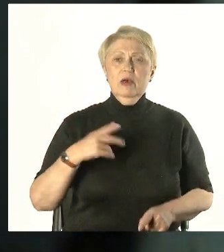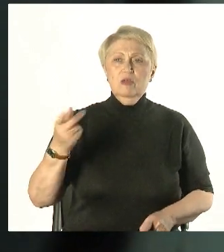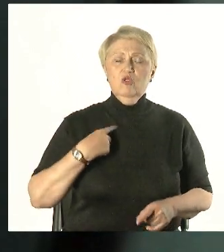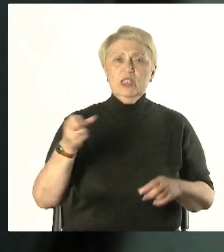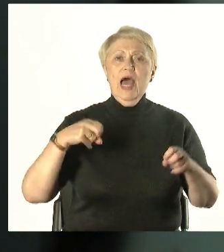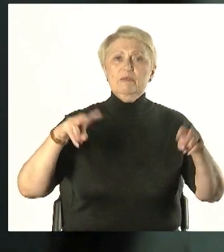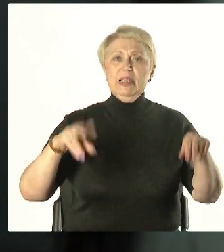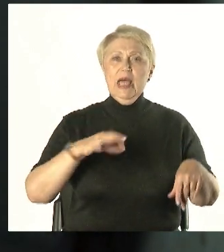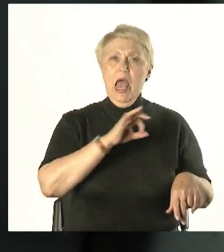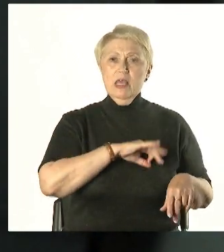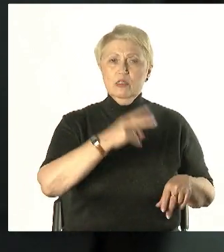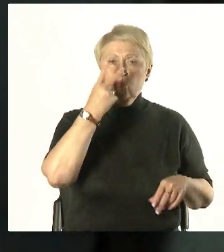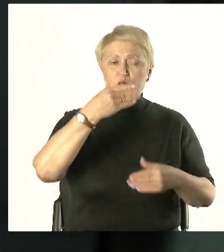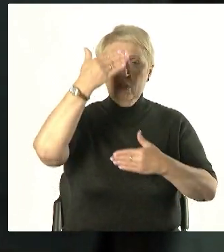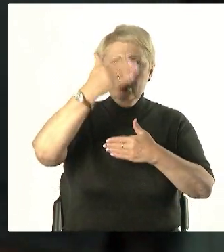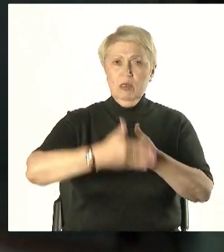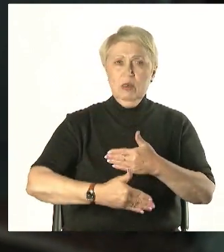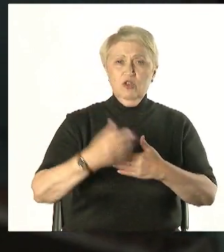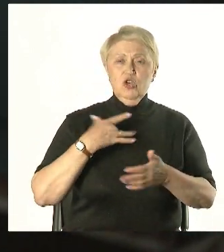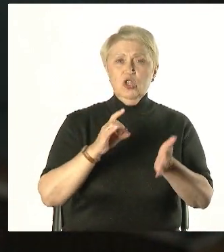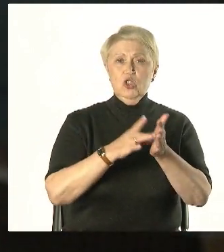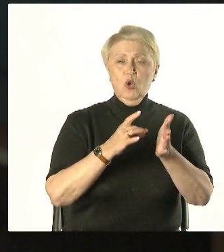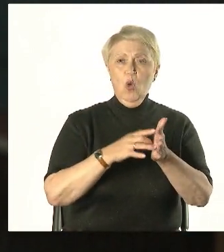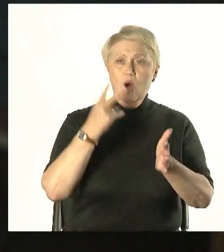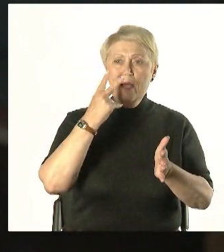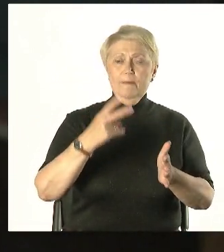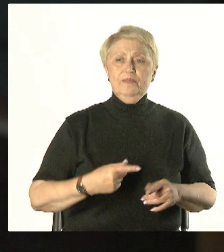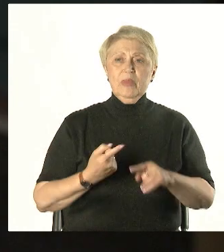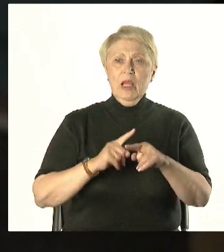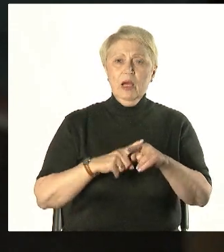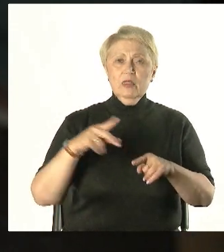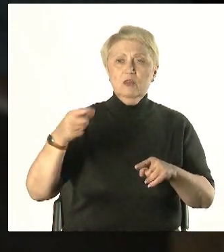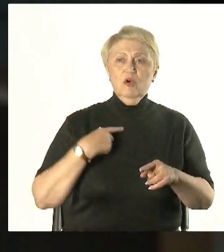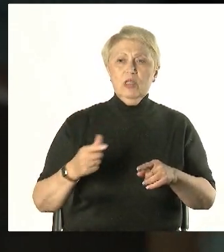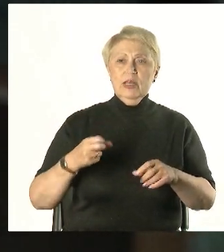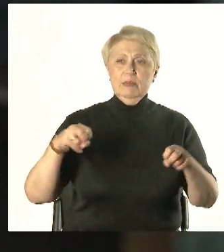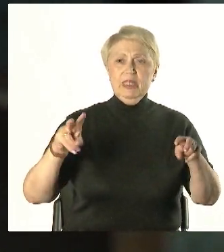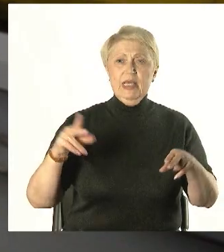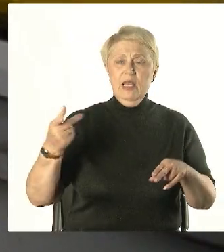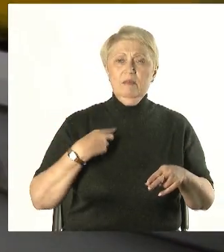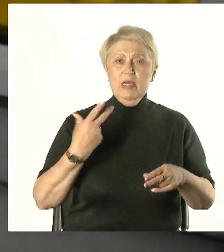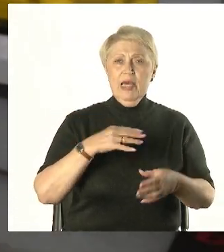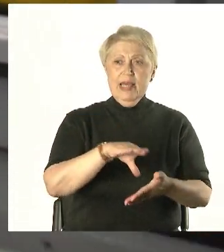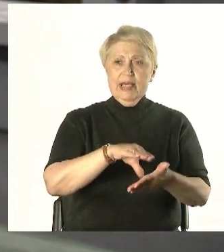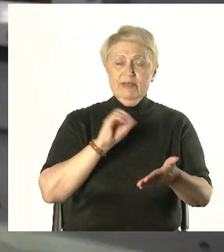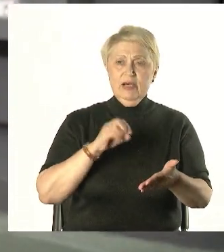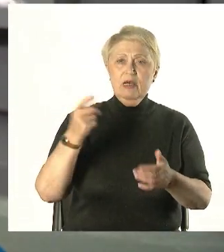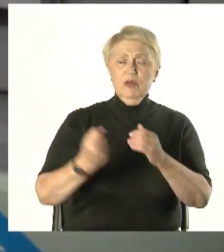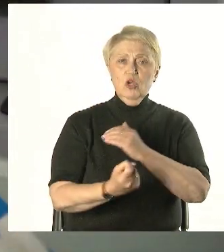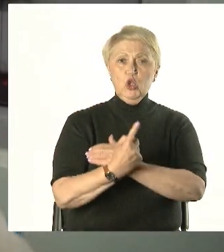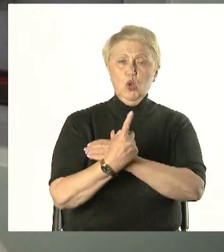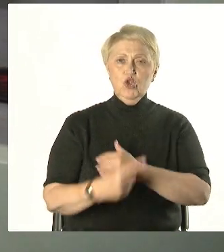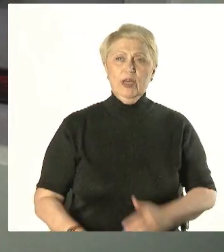через освинцованное стекло. Вот этими манипуляторами мы извлекаем источник.